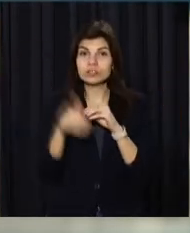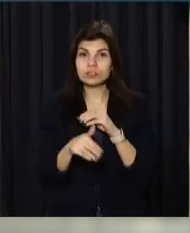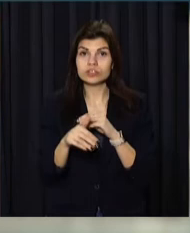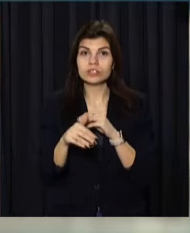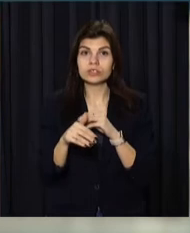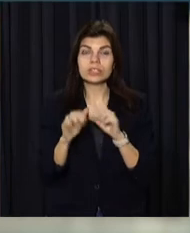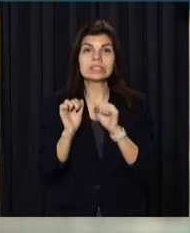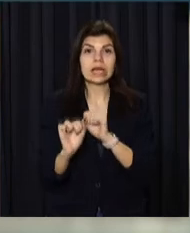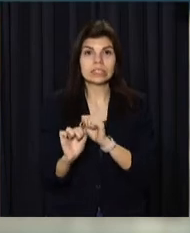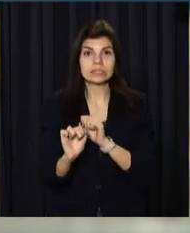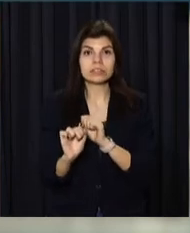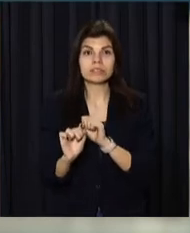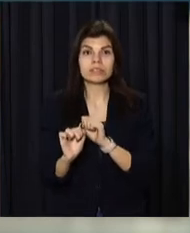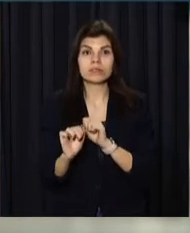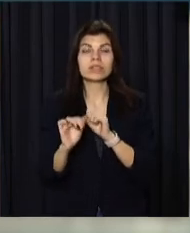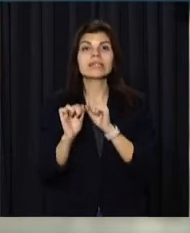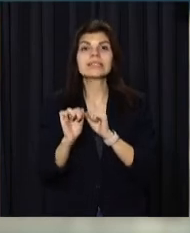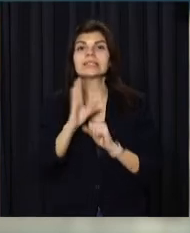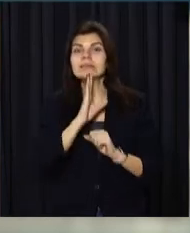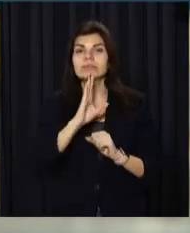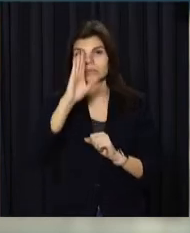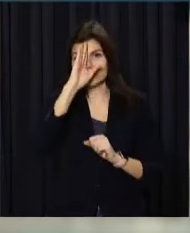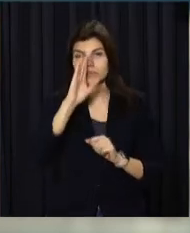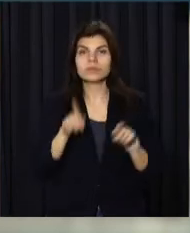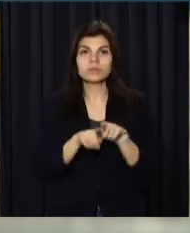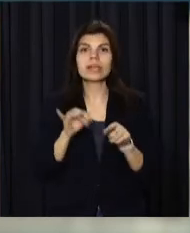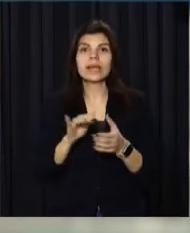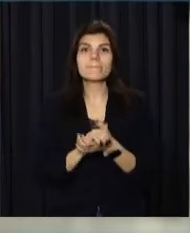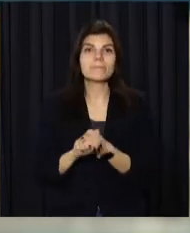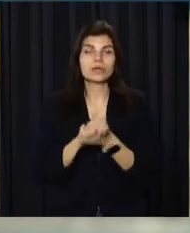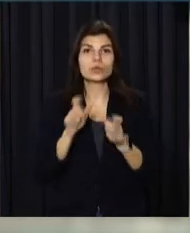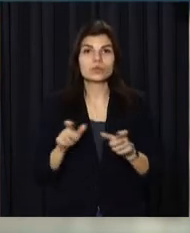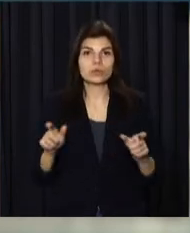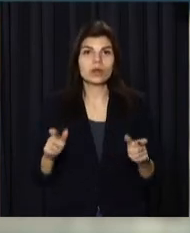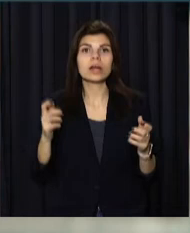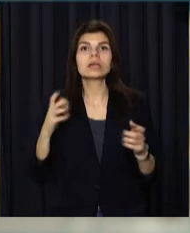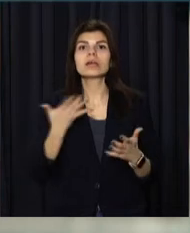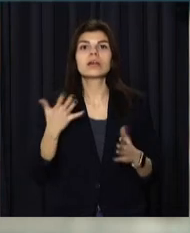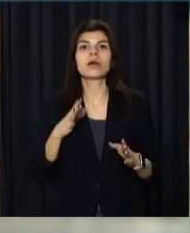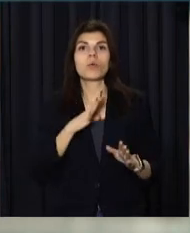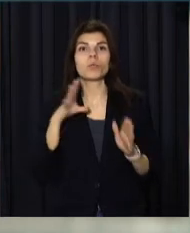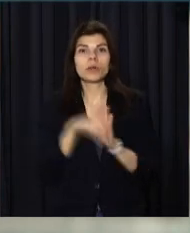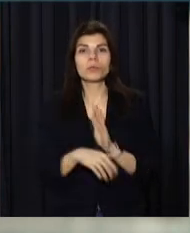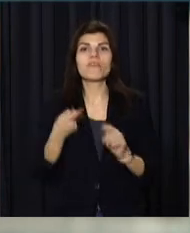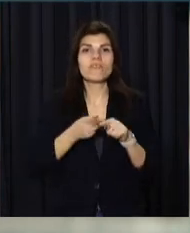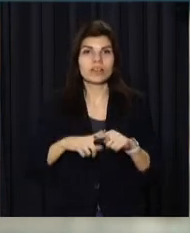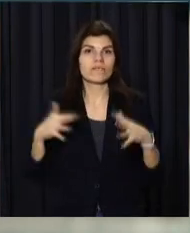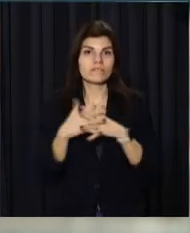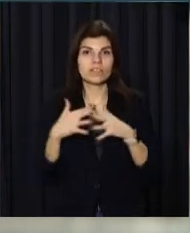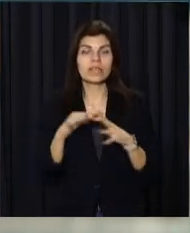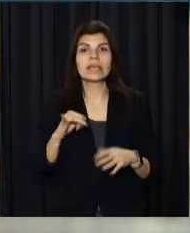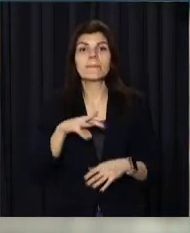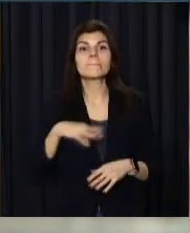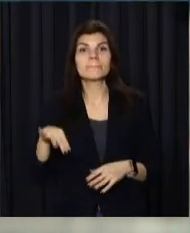тисяч захисників і захисниць та мирних громадян, загиблих у цій